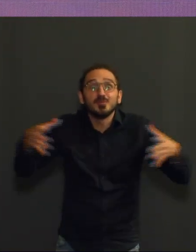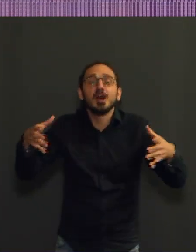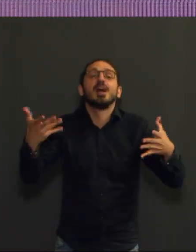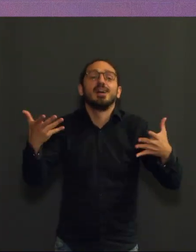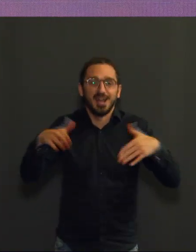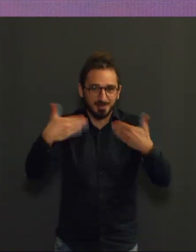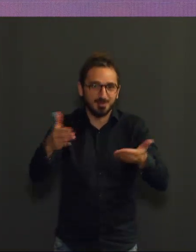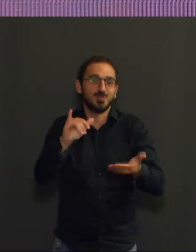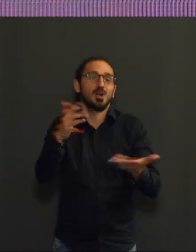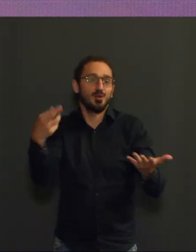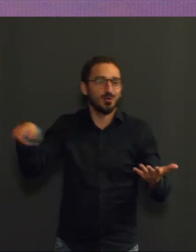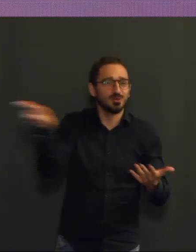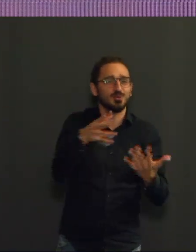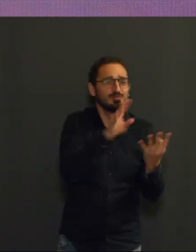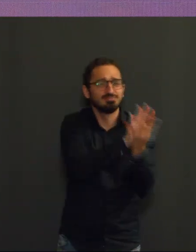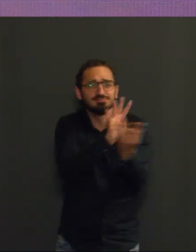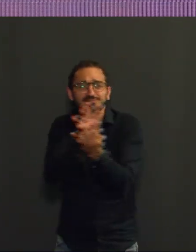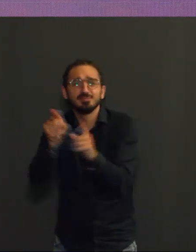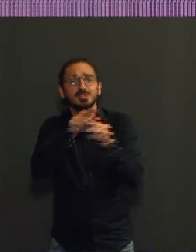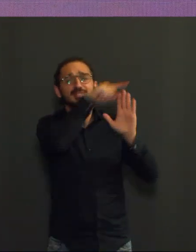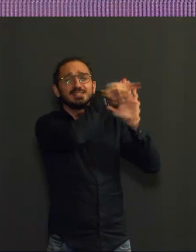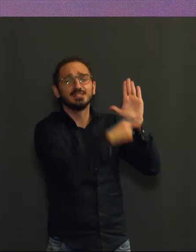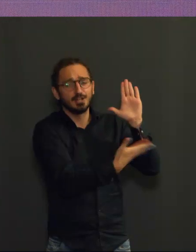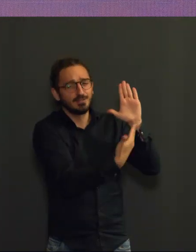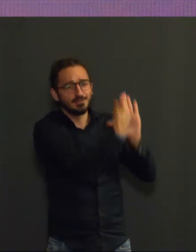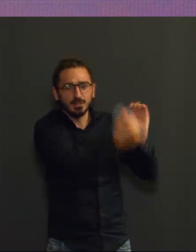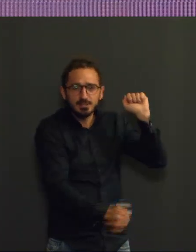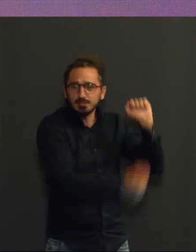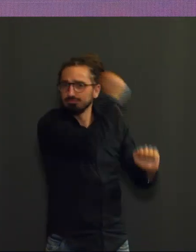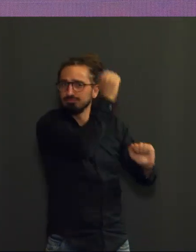ni restrictions. Je vous remercie pour votre attention.